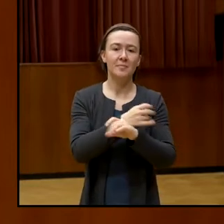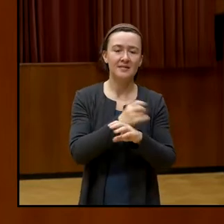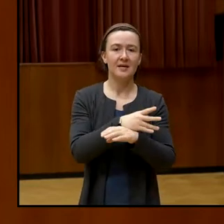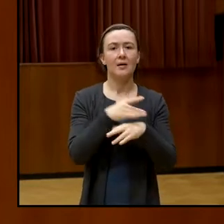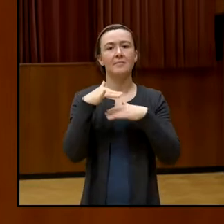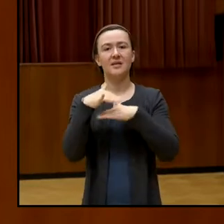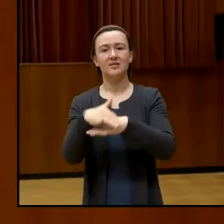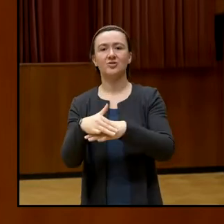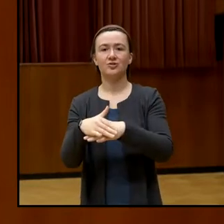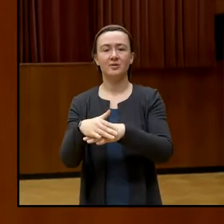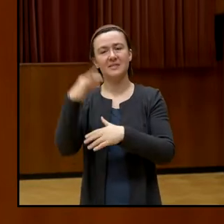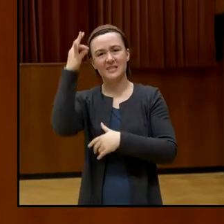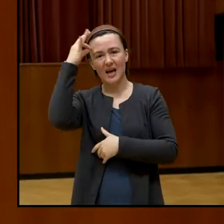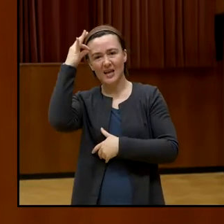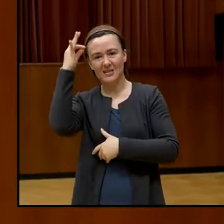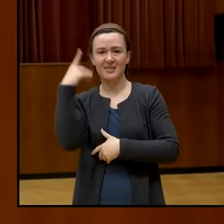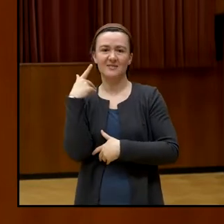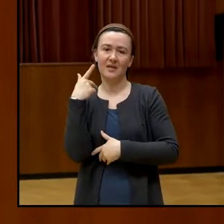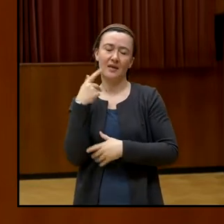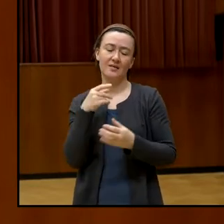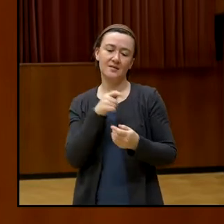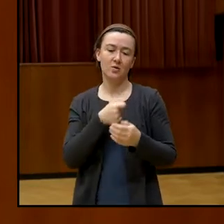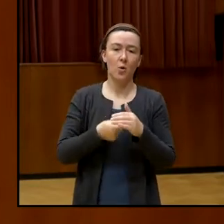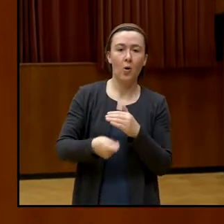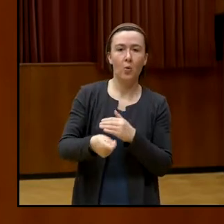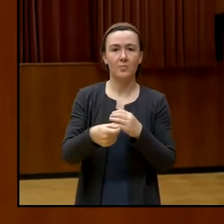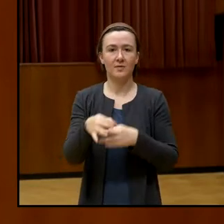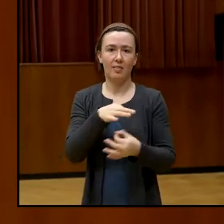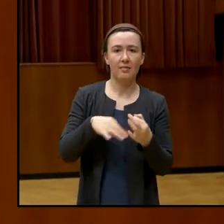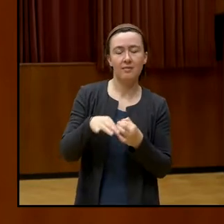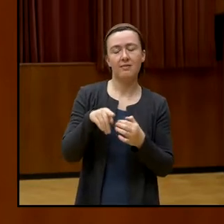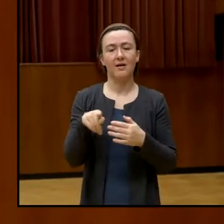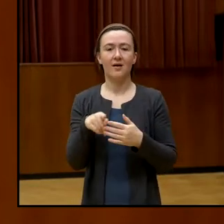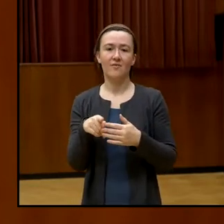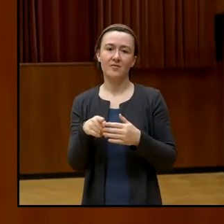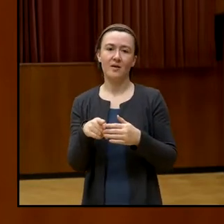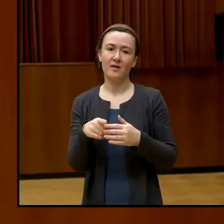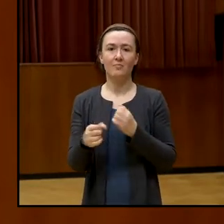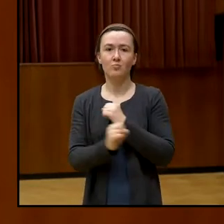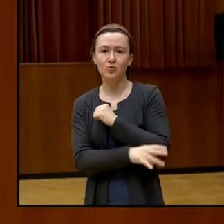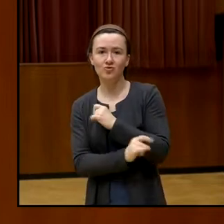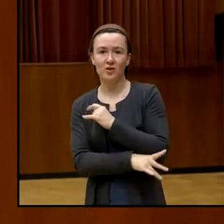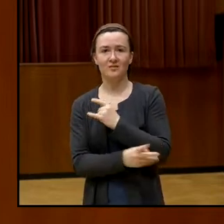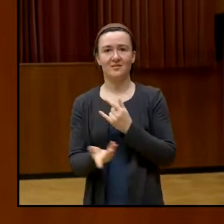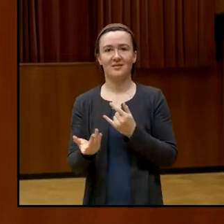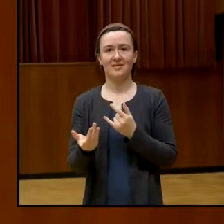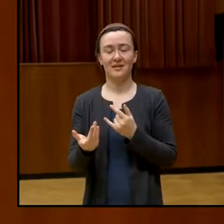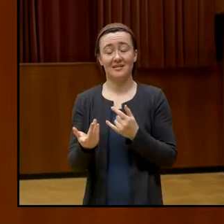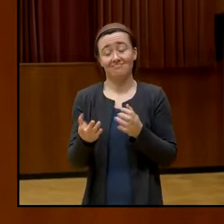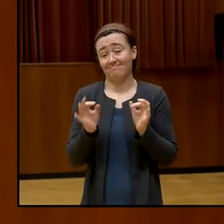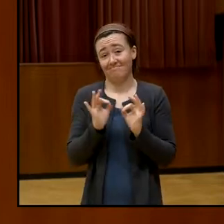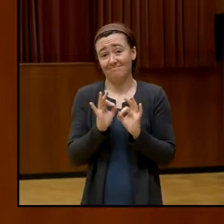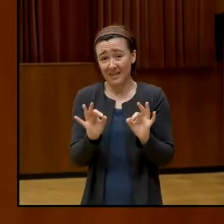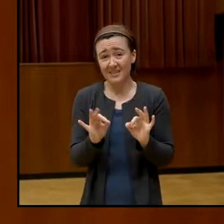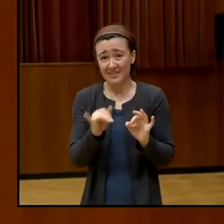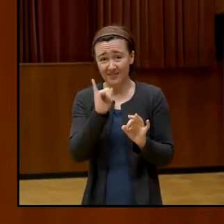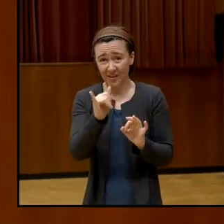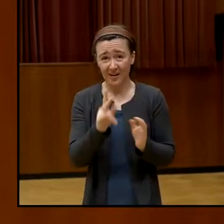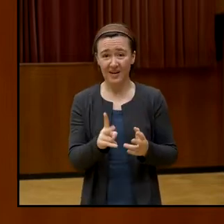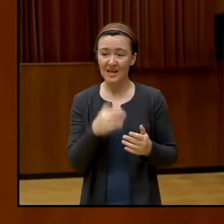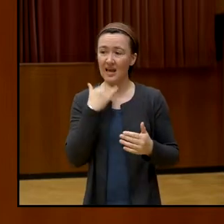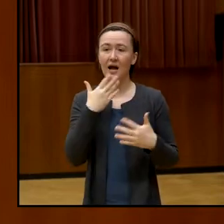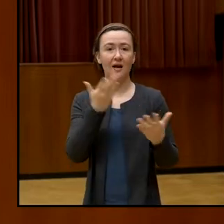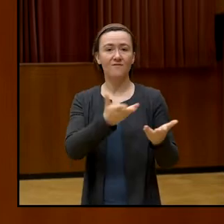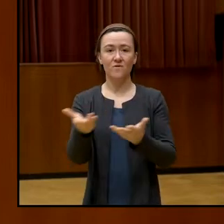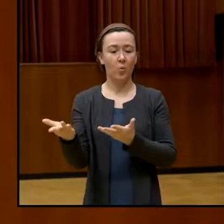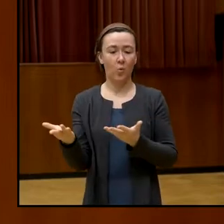corrupt and bullshit. Und das trifft's, das höre ich, das trifft's, egal wo wir sind, die Leute vertrauen